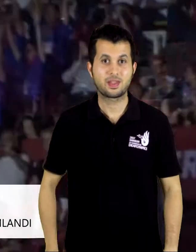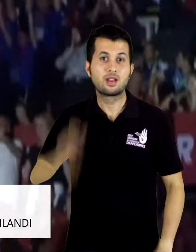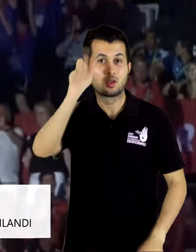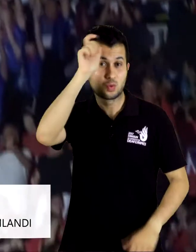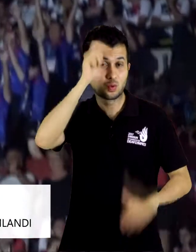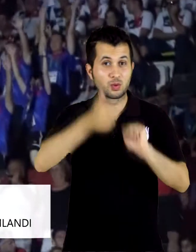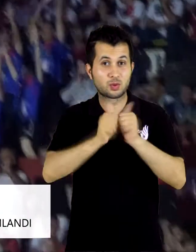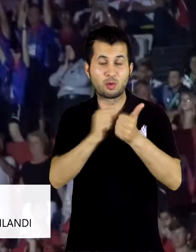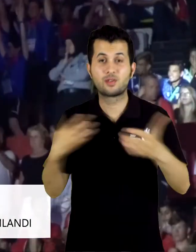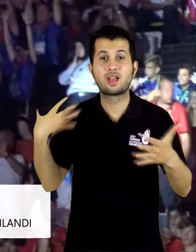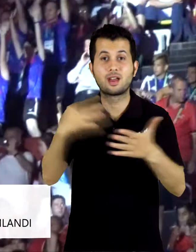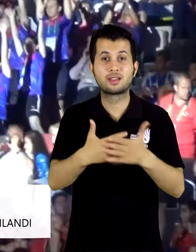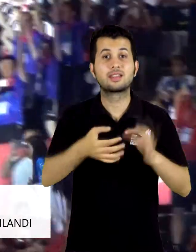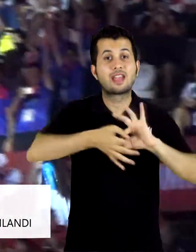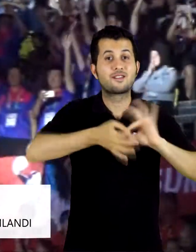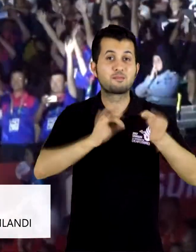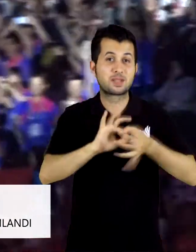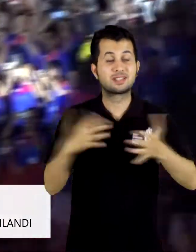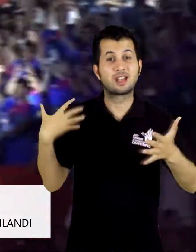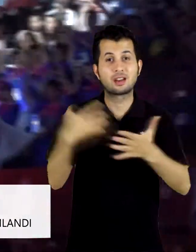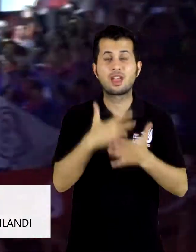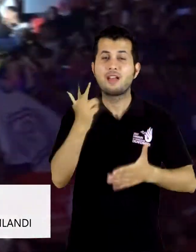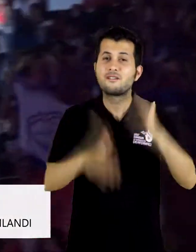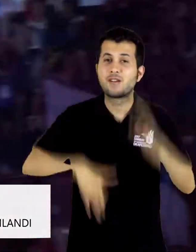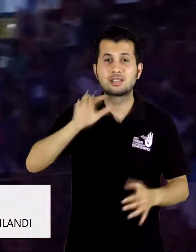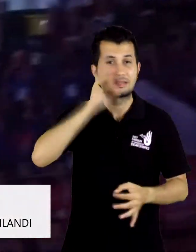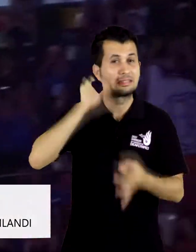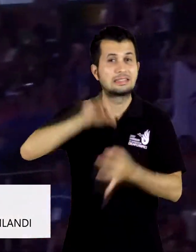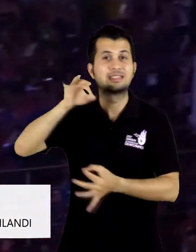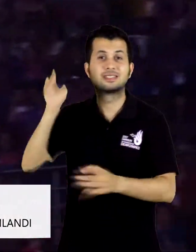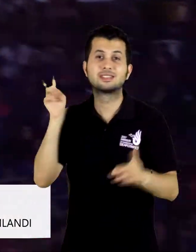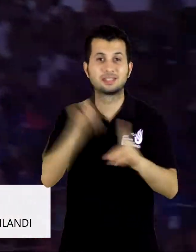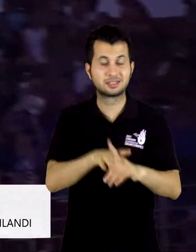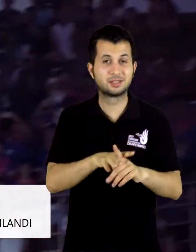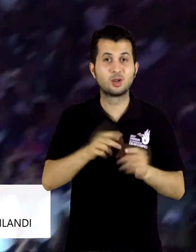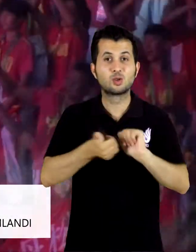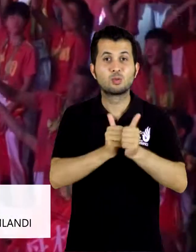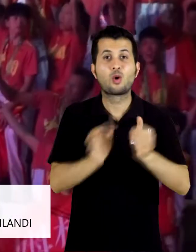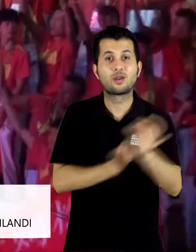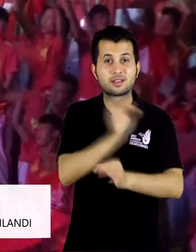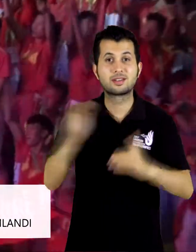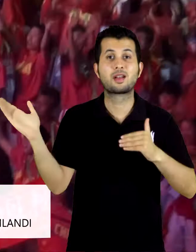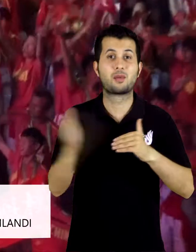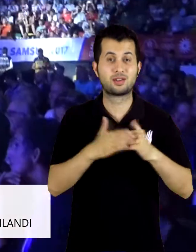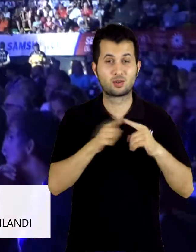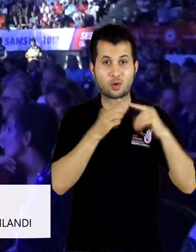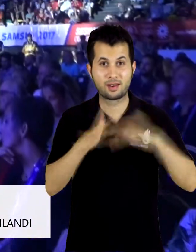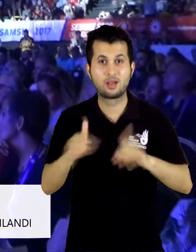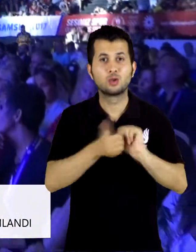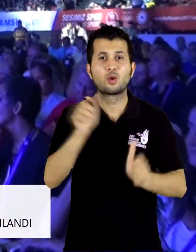Türk spor tarihinin ve Deflimpix tarihinin en geniş katılımlı spor organizasyonunun kapanış törenini, sporcular,